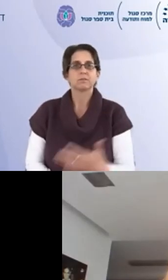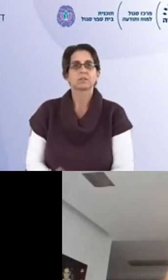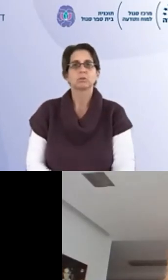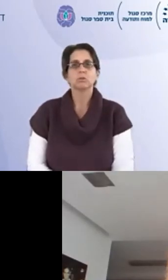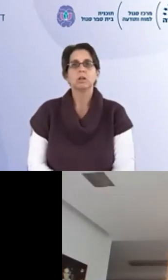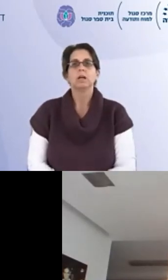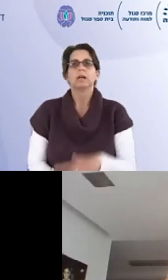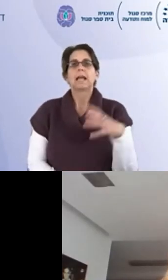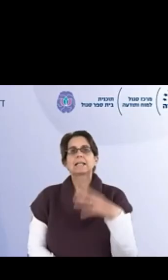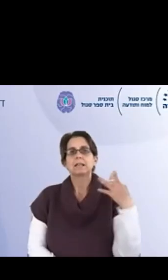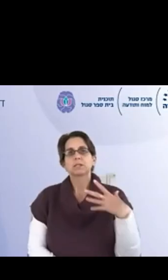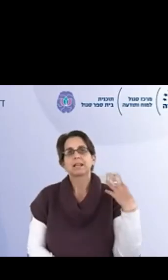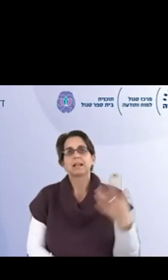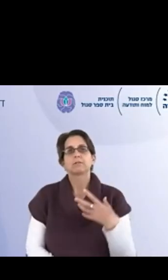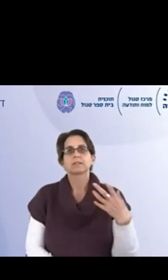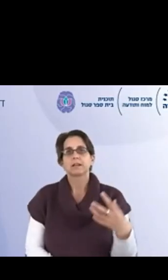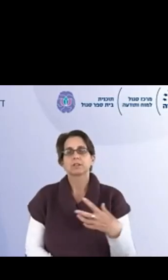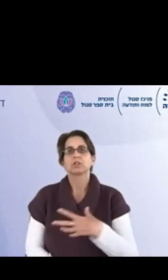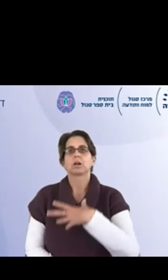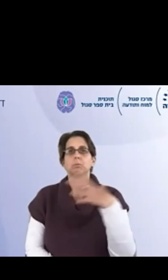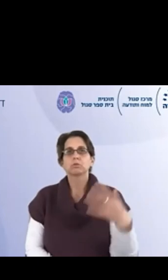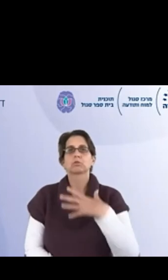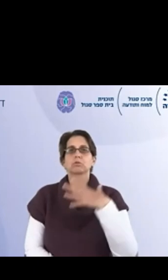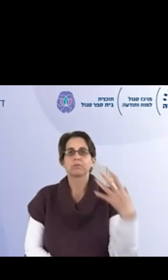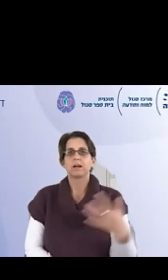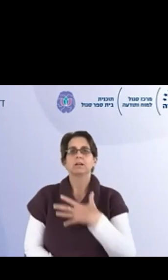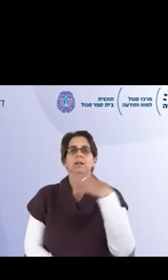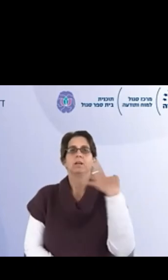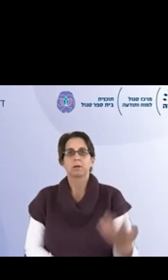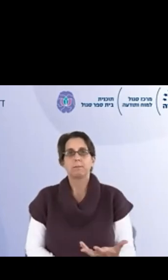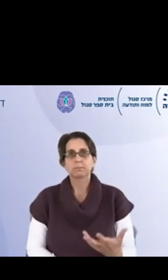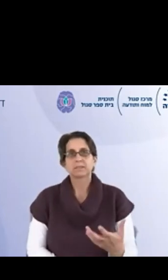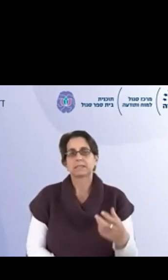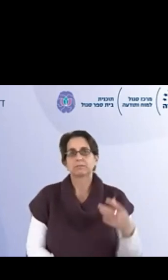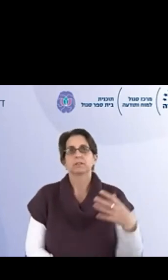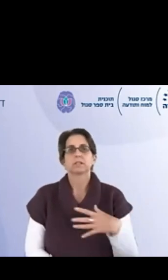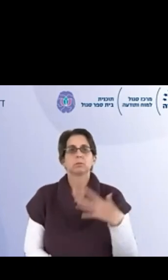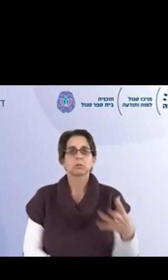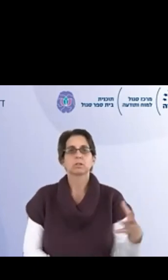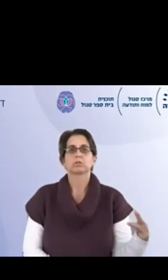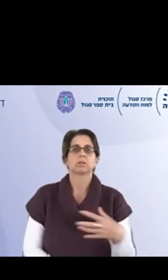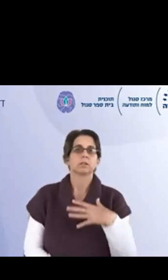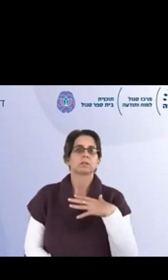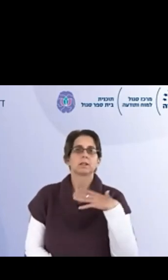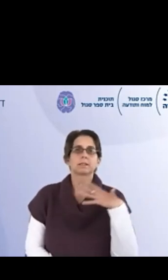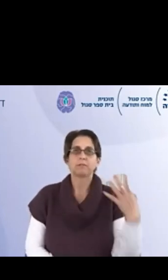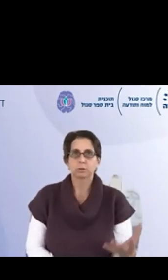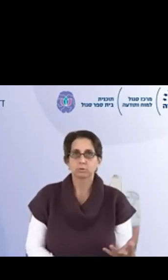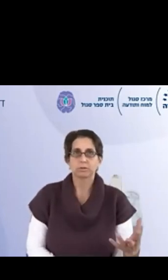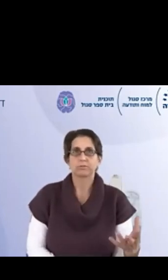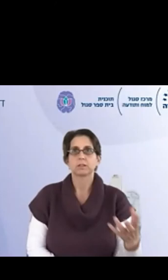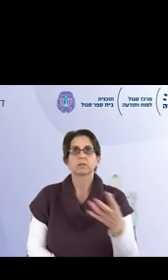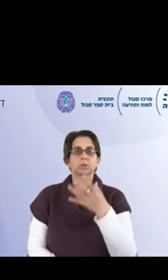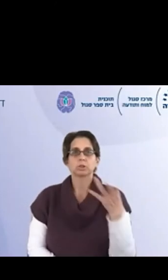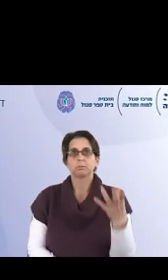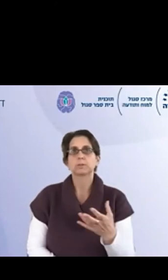סביב התרגול, לאט לאט מתחילה להיווצר איזושהי תרבות קשובה, ברמת בית הספר, והתרבות הזאת יושדת על שפה